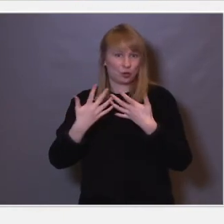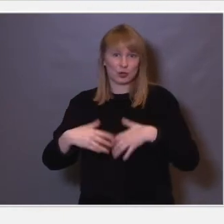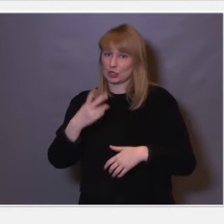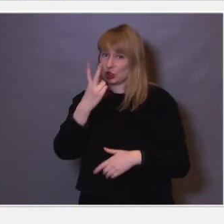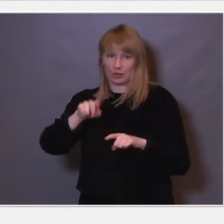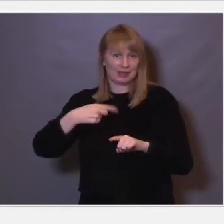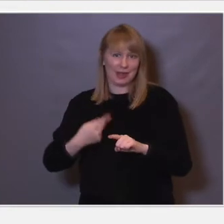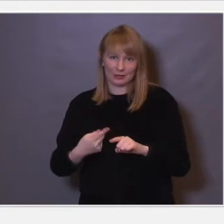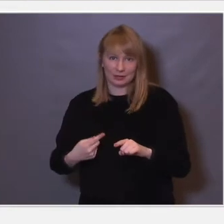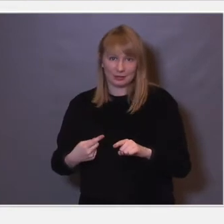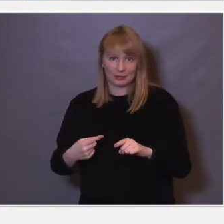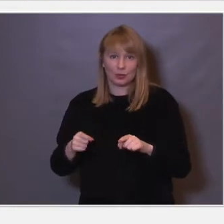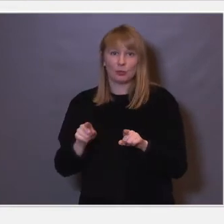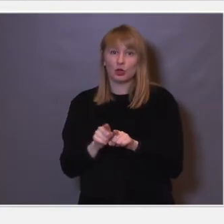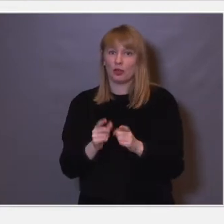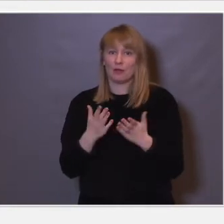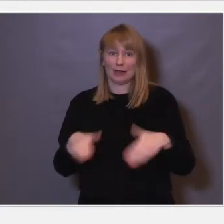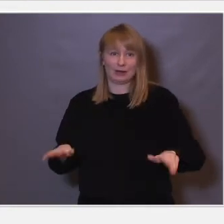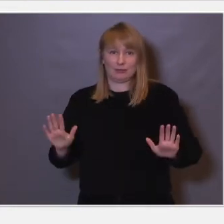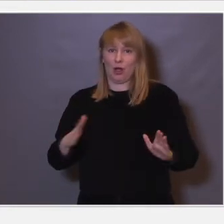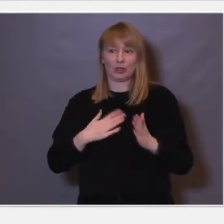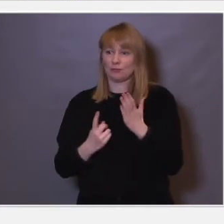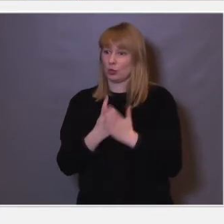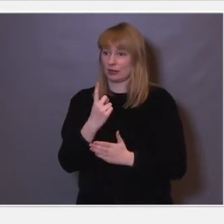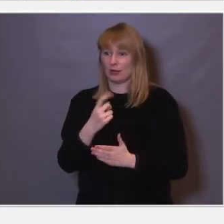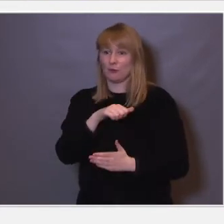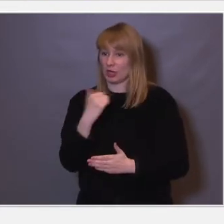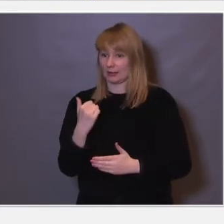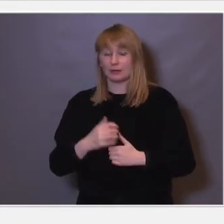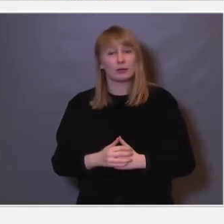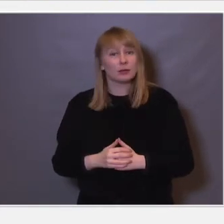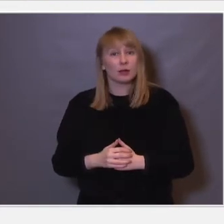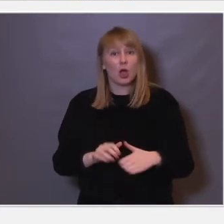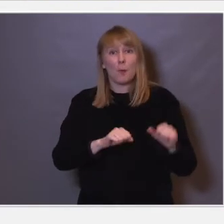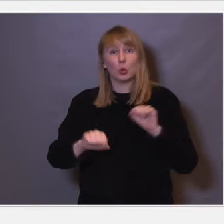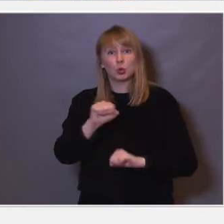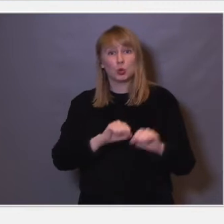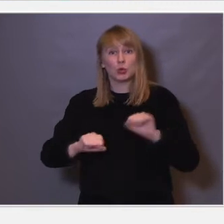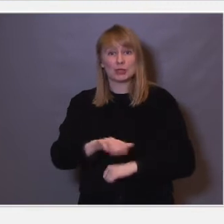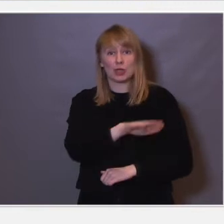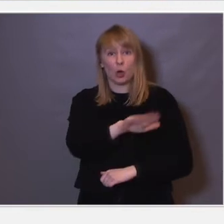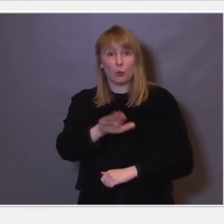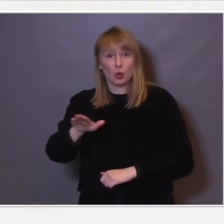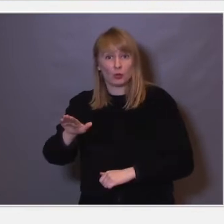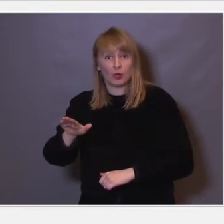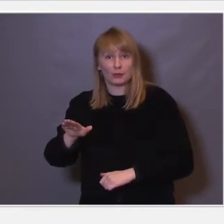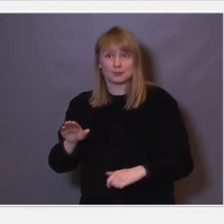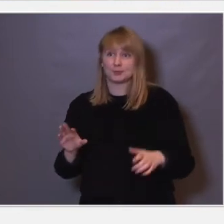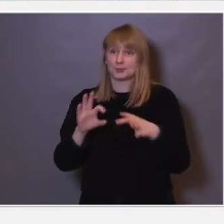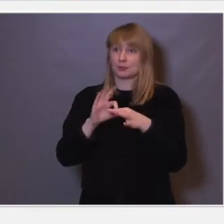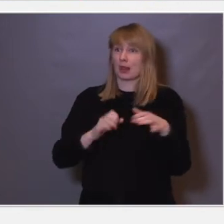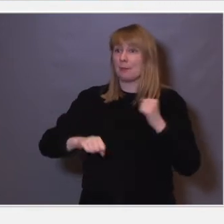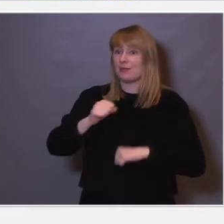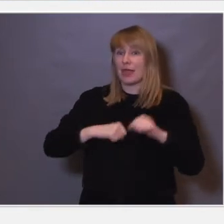syn igjen, så det vinduet er lukket. Og på samme måte så ser man i de motoriske områdene det som har å gjøre med for eksempel